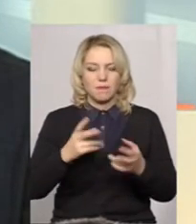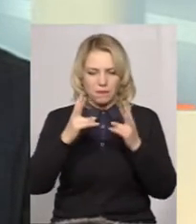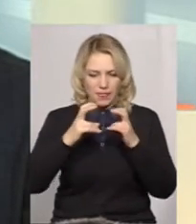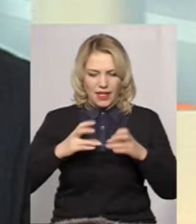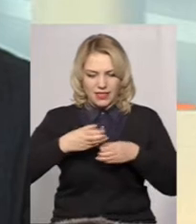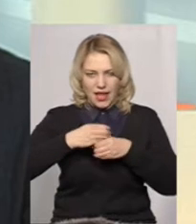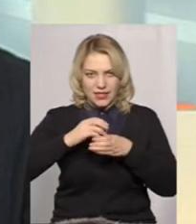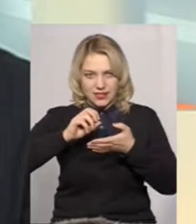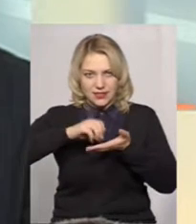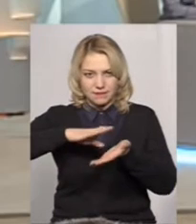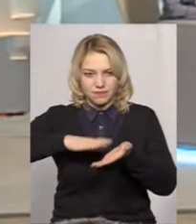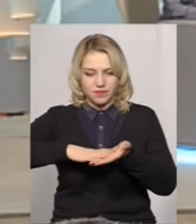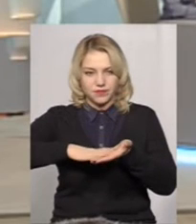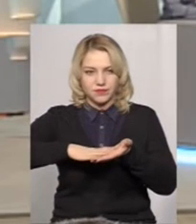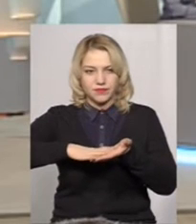аналіз, де, ну,